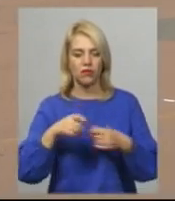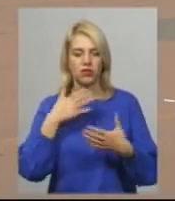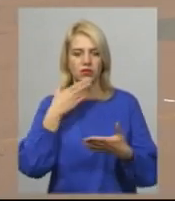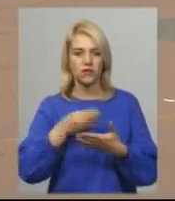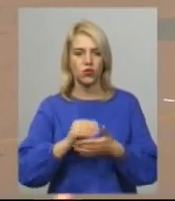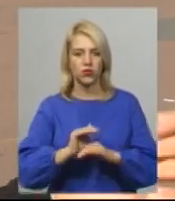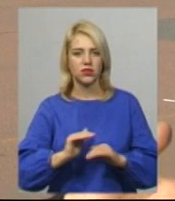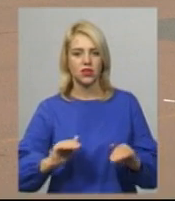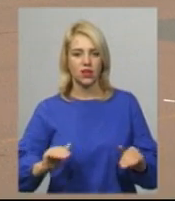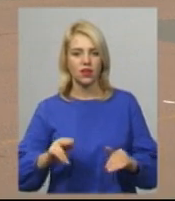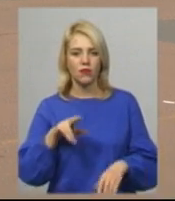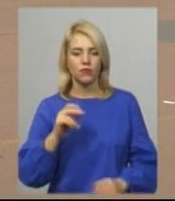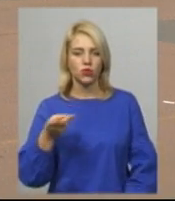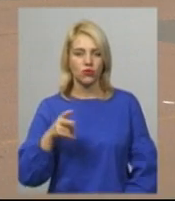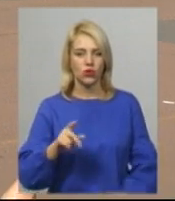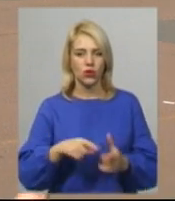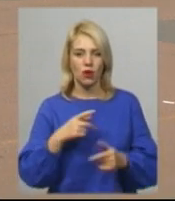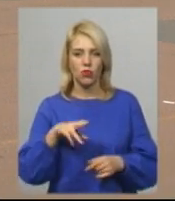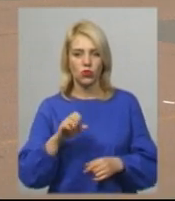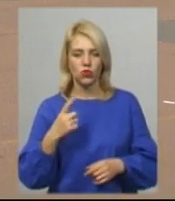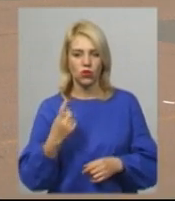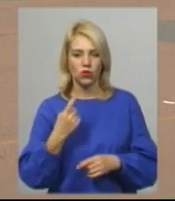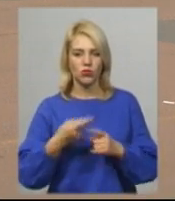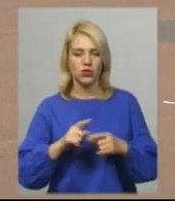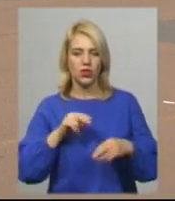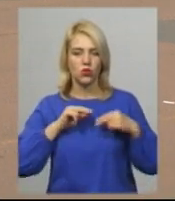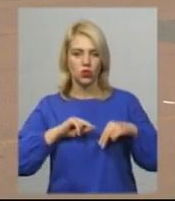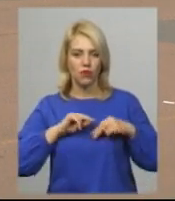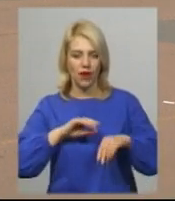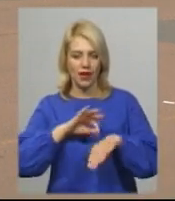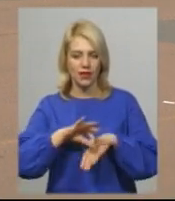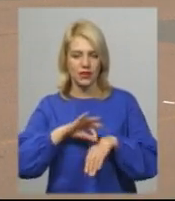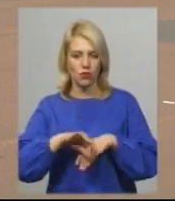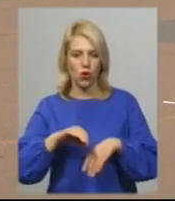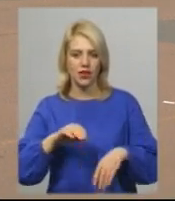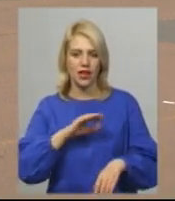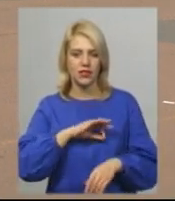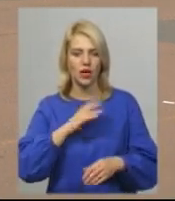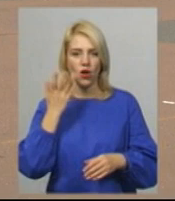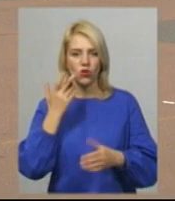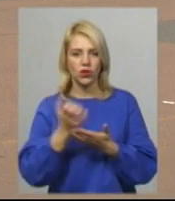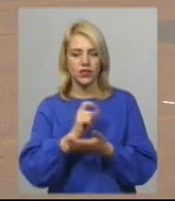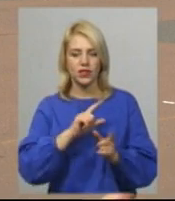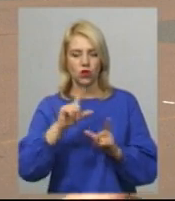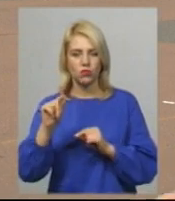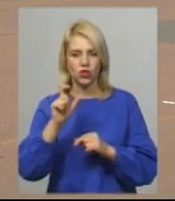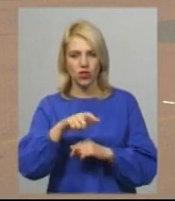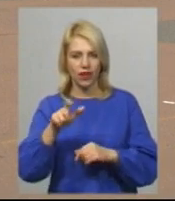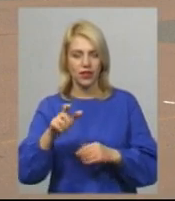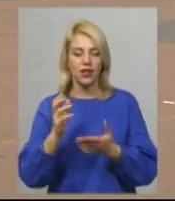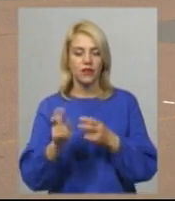дітей, там по двоє або по одному. Це трудова експлуатація, коли заробітчани їдуть в пошуках